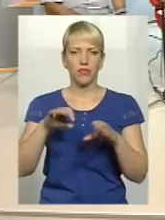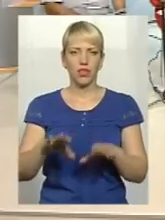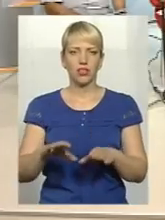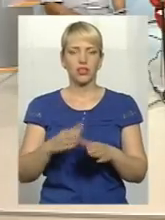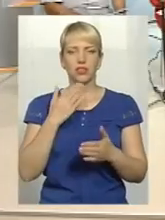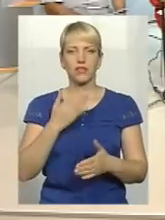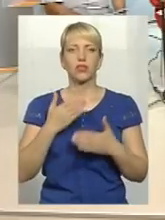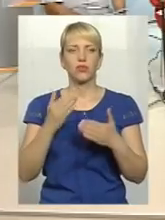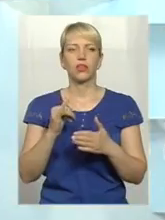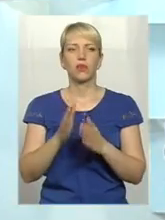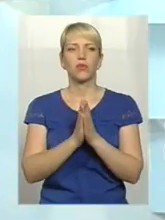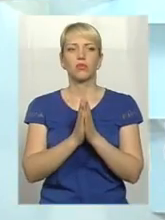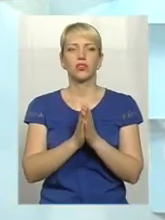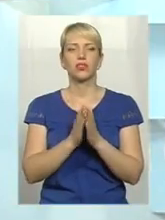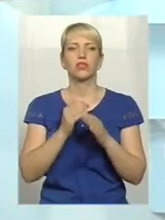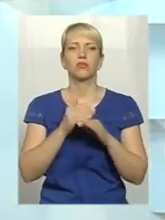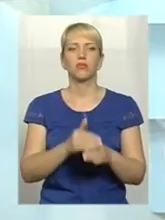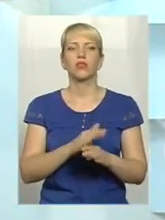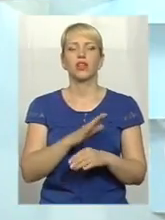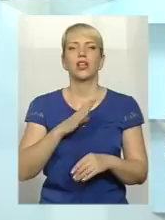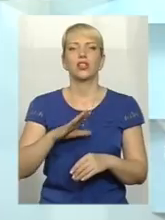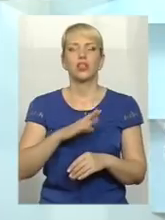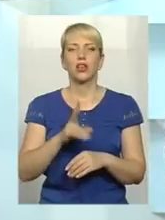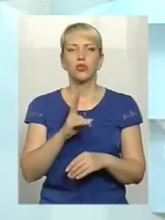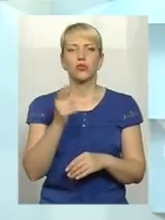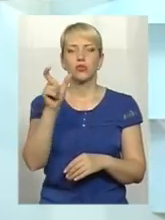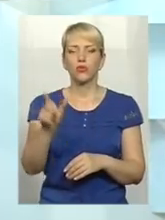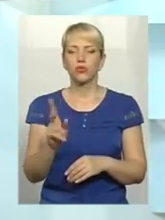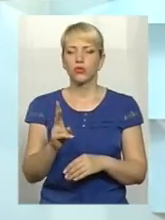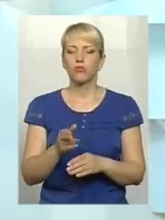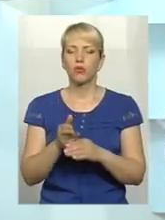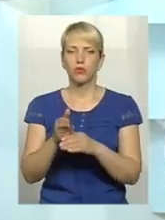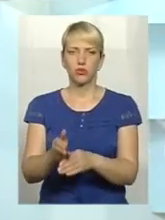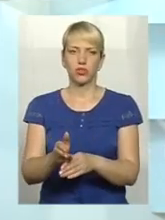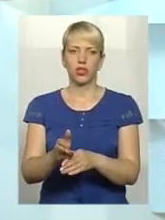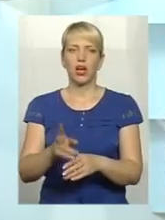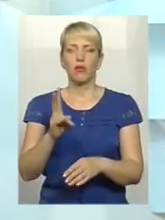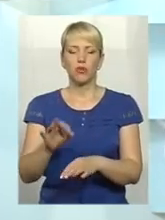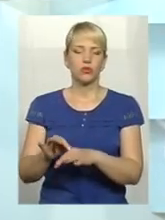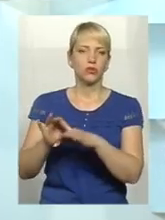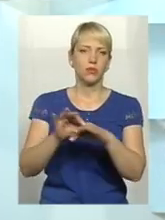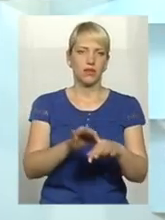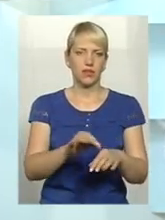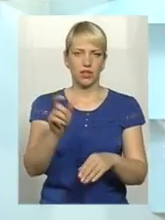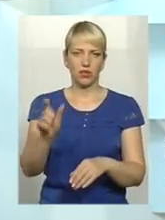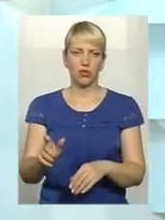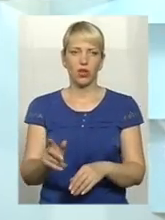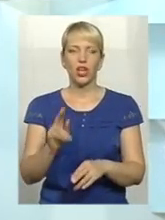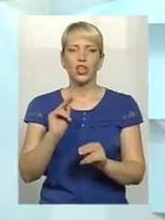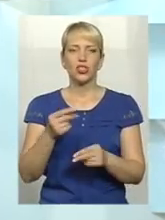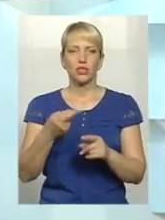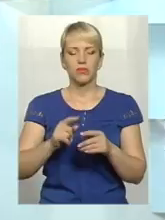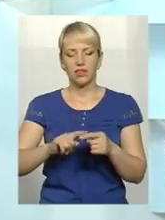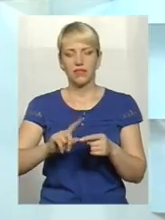і попросити допомоги. Не чекати, коли йому хтось допоможе, або коли хтось його приведе. Чим довше він це все